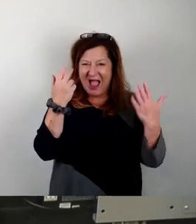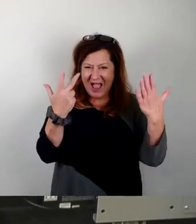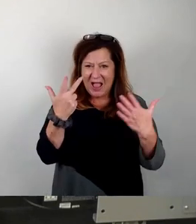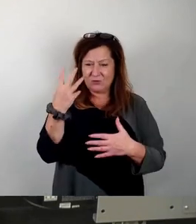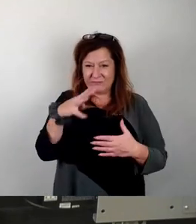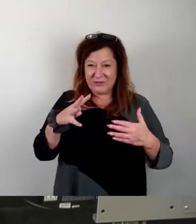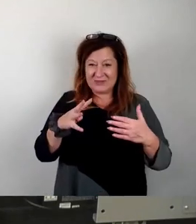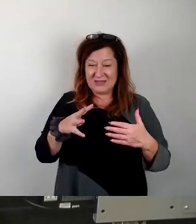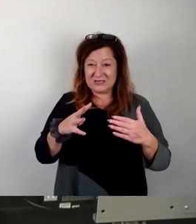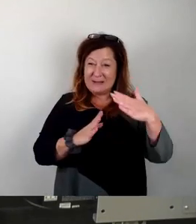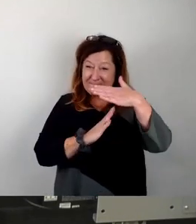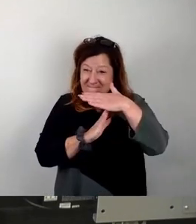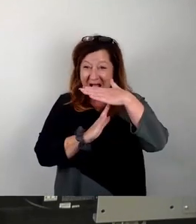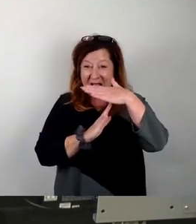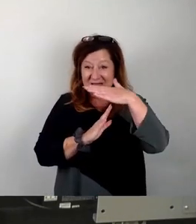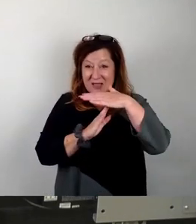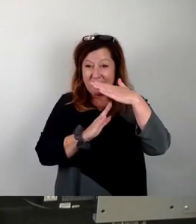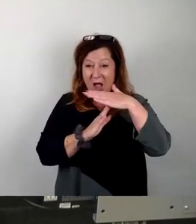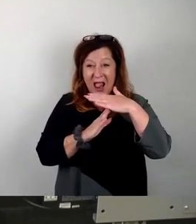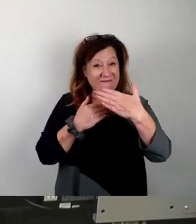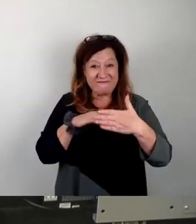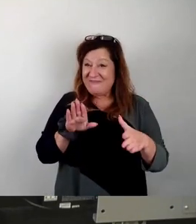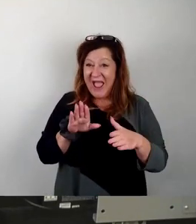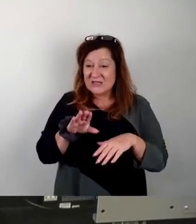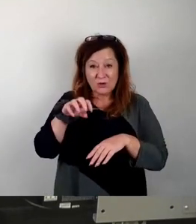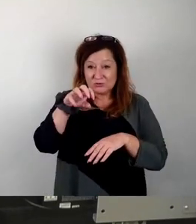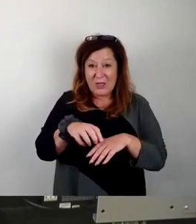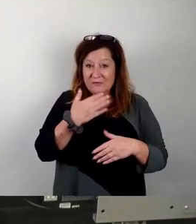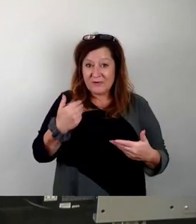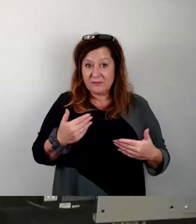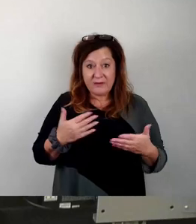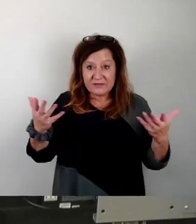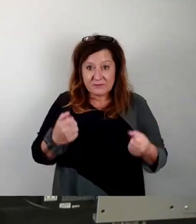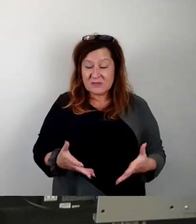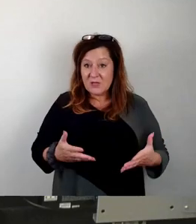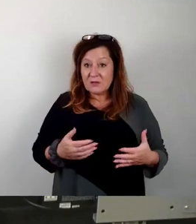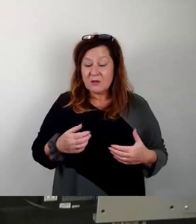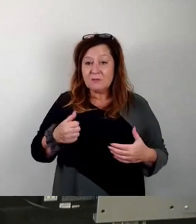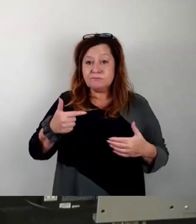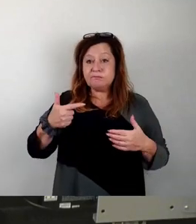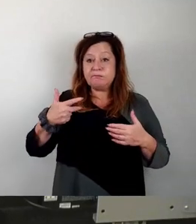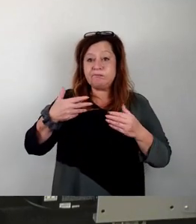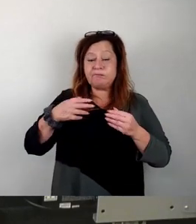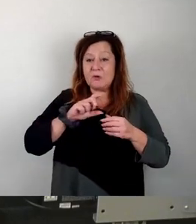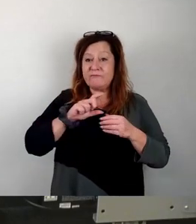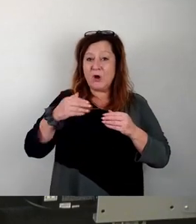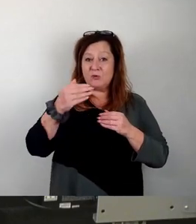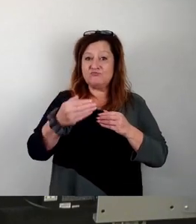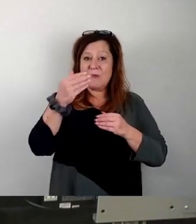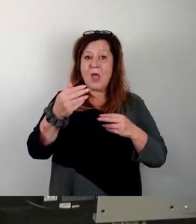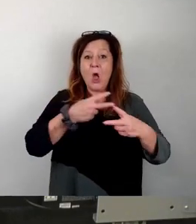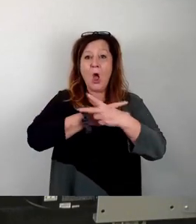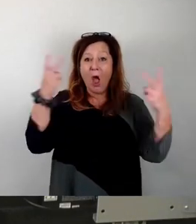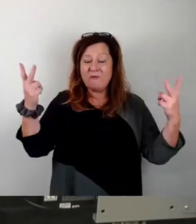Grenze und es gibt keinen weiteren Standort. Und was passiert ein paar Wochen später? Da fährt die Öffentlichkeit auf der